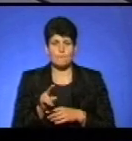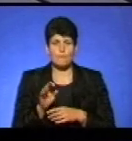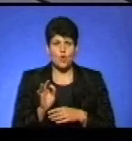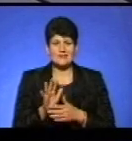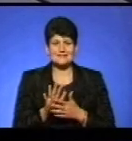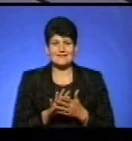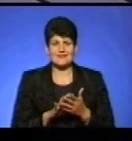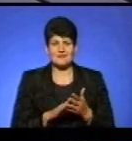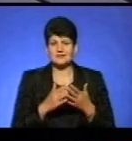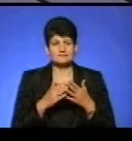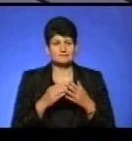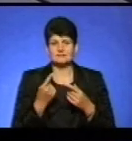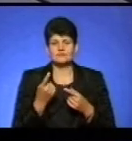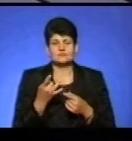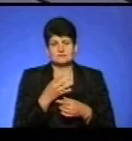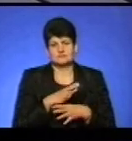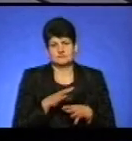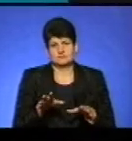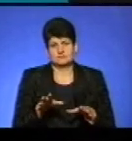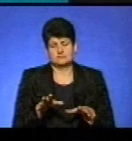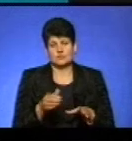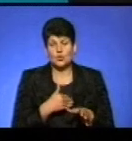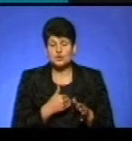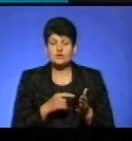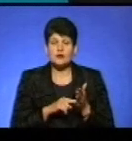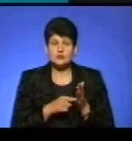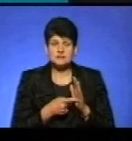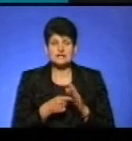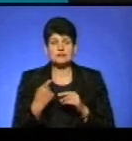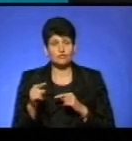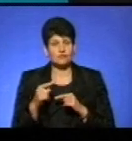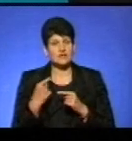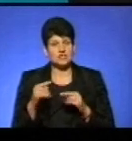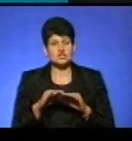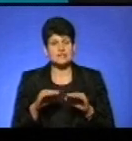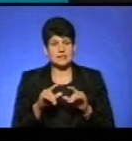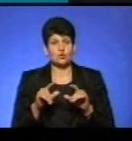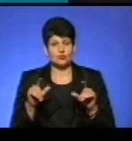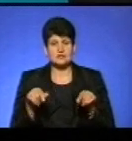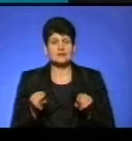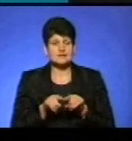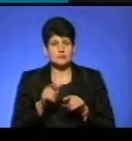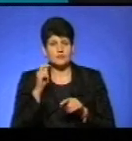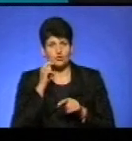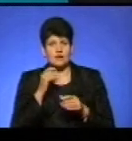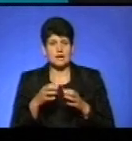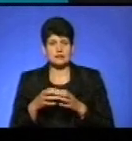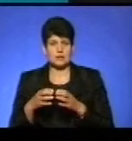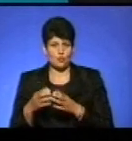заявах жодного разу не було. Хочу наголосити ще на другому, що інші садочки рівно так само, та сама вікова категорія.